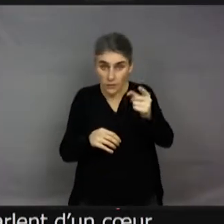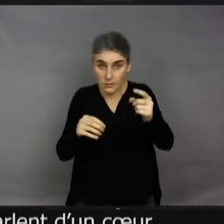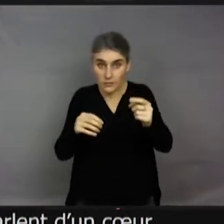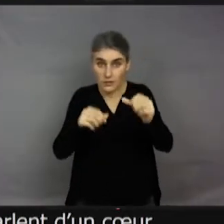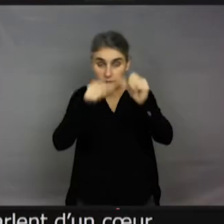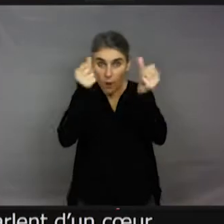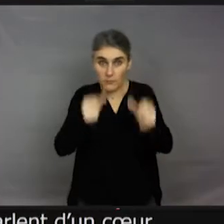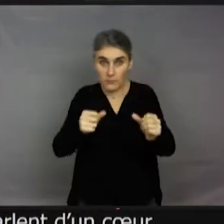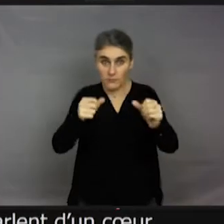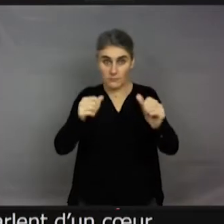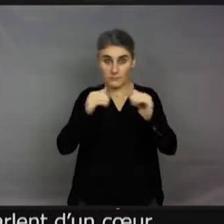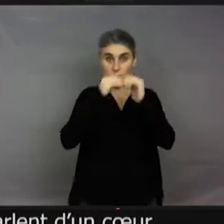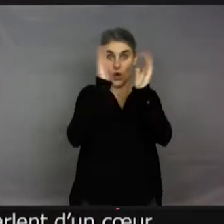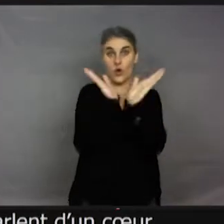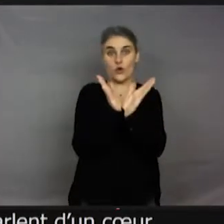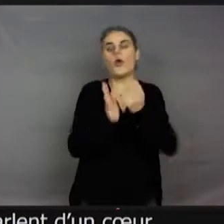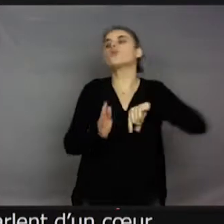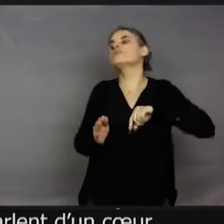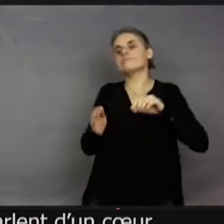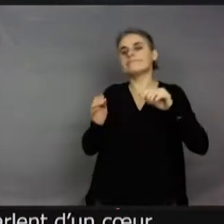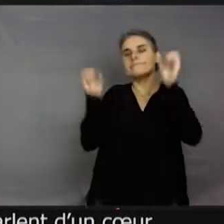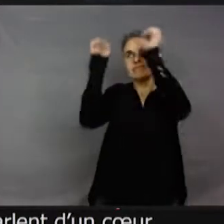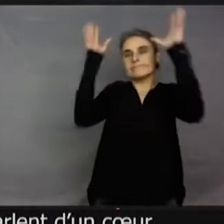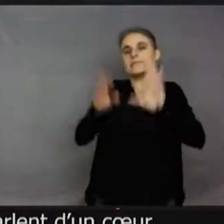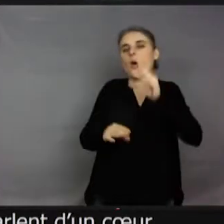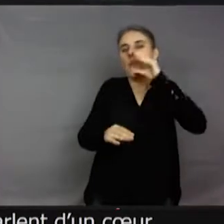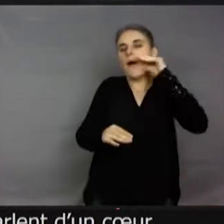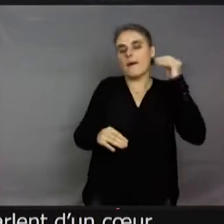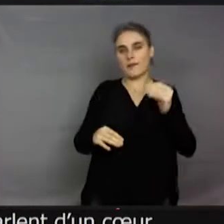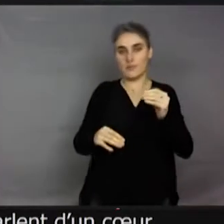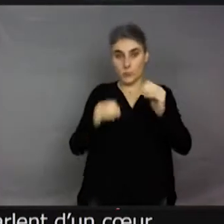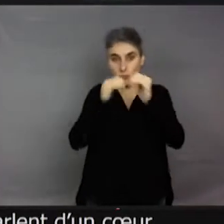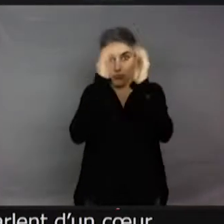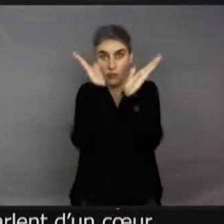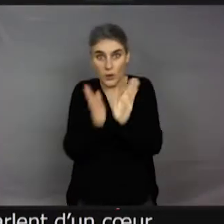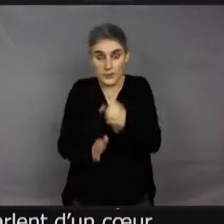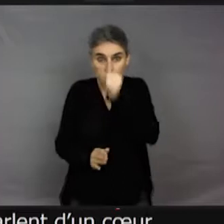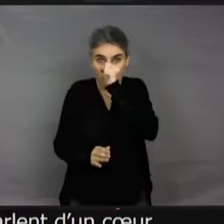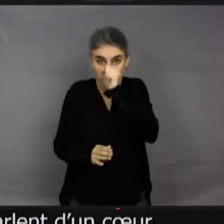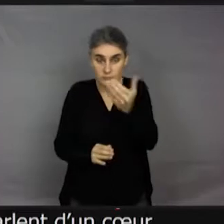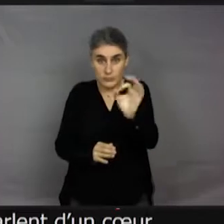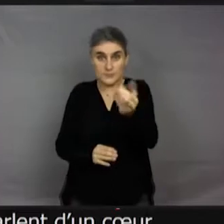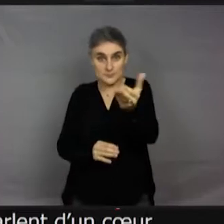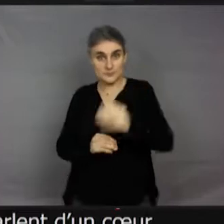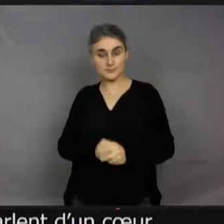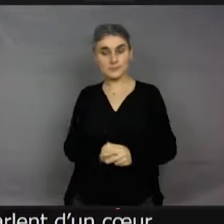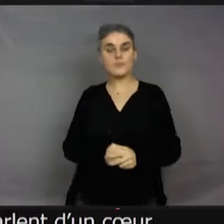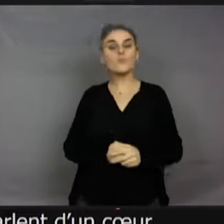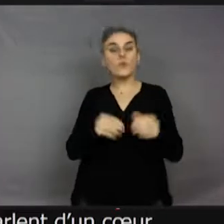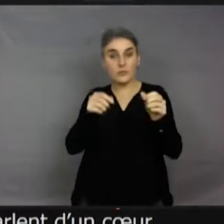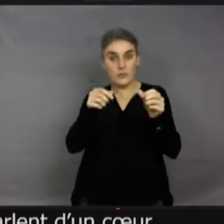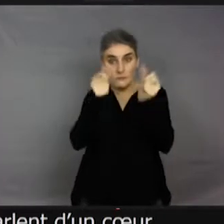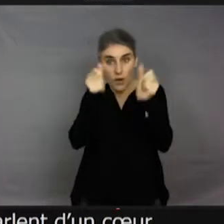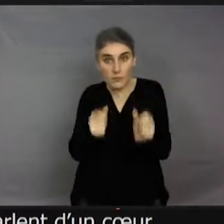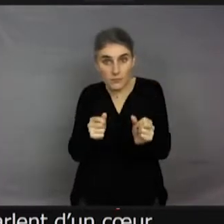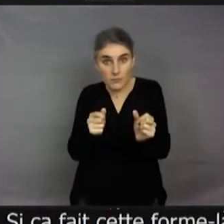notre vision de ce qu'est un cœur. Et donc, on parle vraiment de cœur copulatoire. Et en fait, si ça fait cette forme-là, donc, c'est un petit cœur qu'on peut trouver